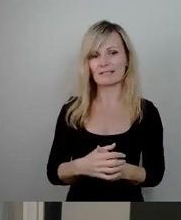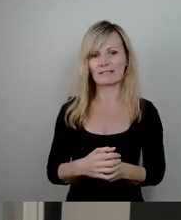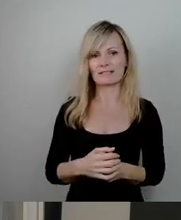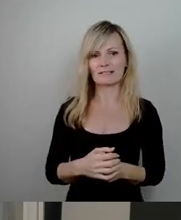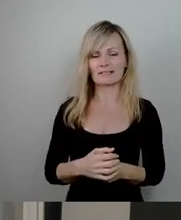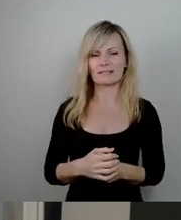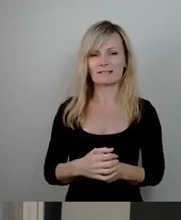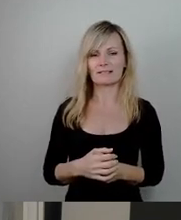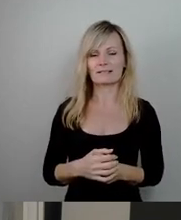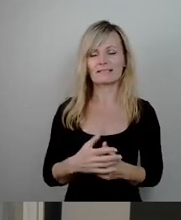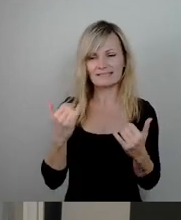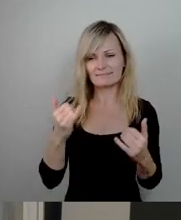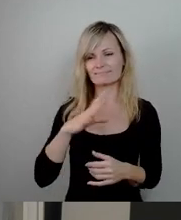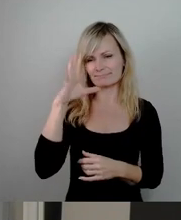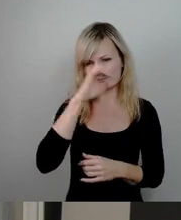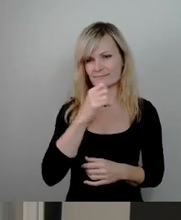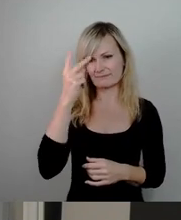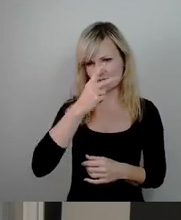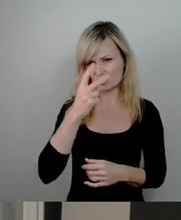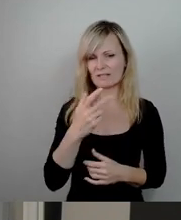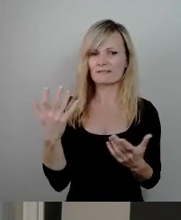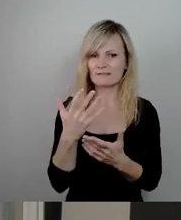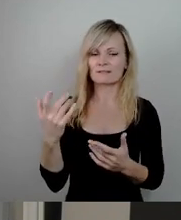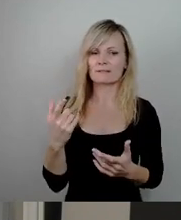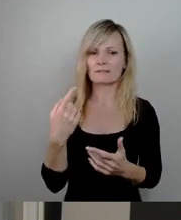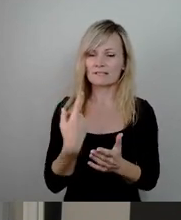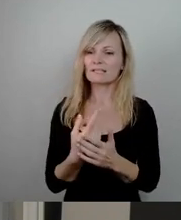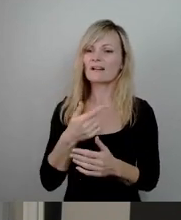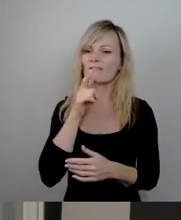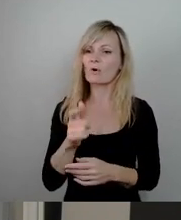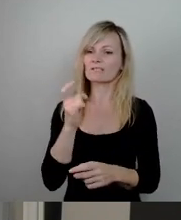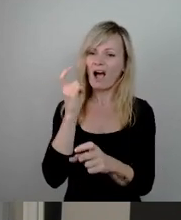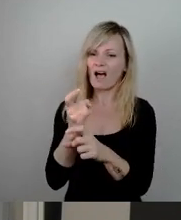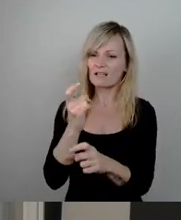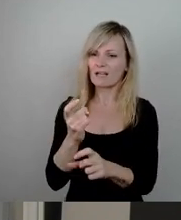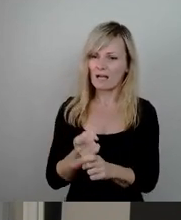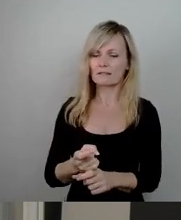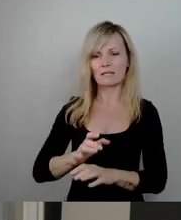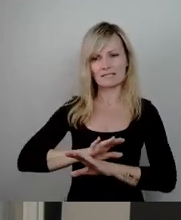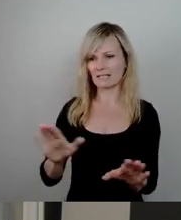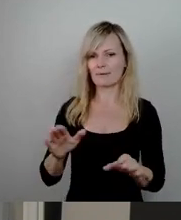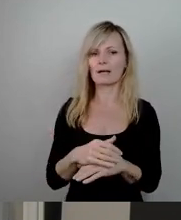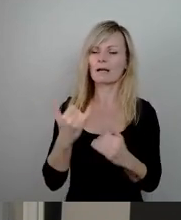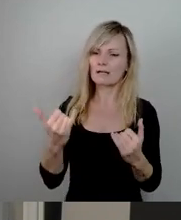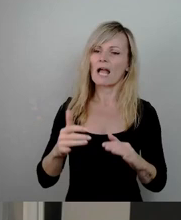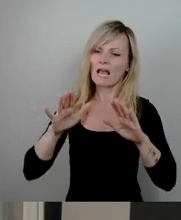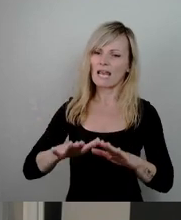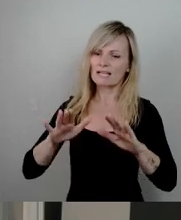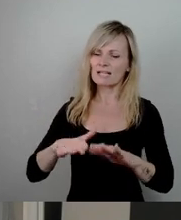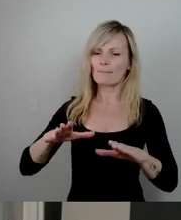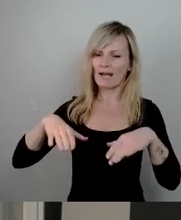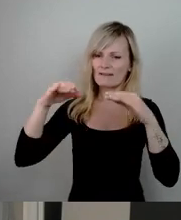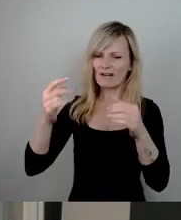sozusagen die ganz harten Worte wählen, sondern die Worte weicher wählen und auch langsam anfangen, sozusagen Rücksicht